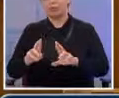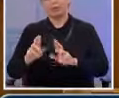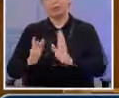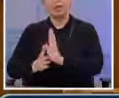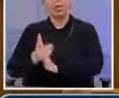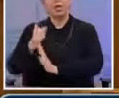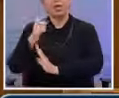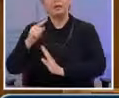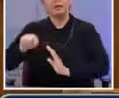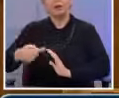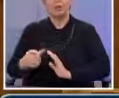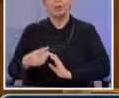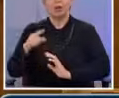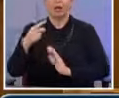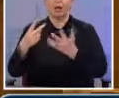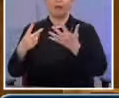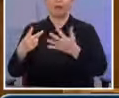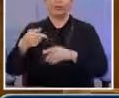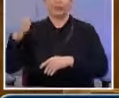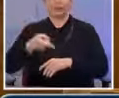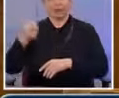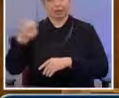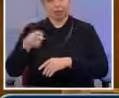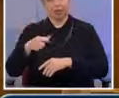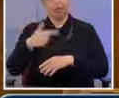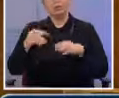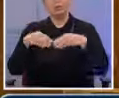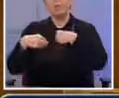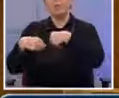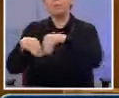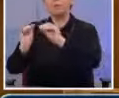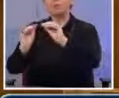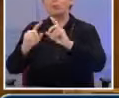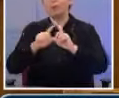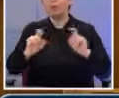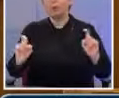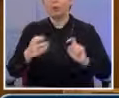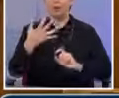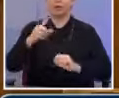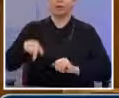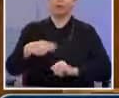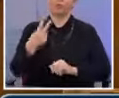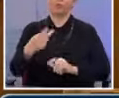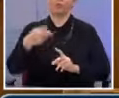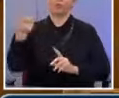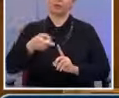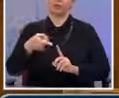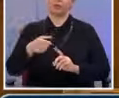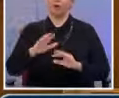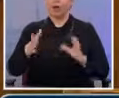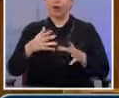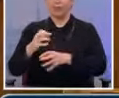,7% και των εξαγωγών κατά 5,2%. Και η βασικότερη